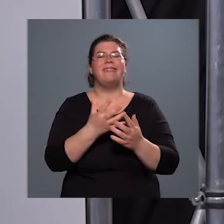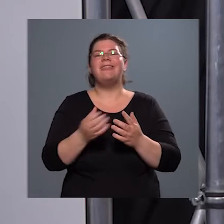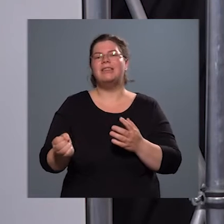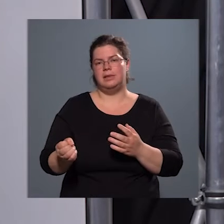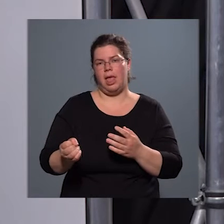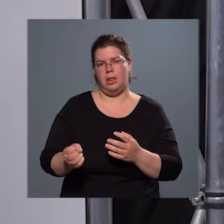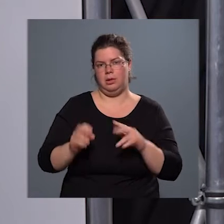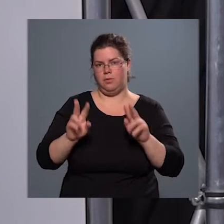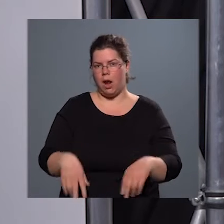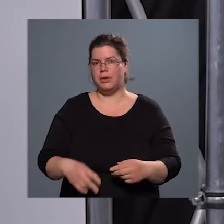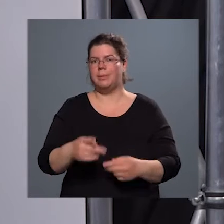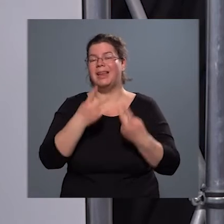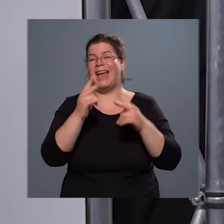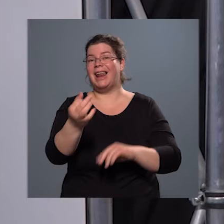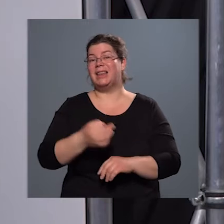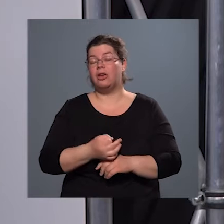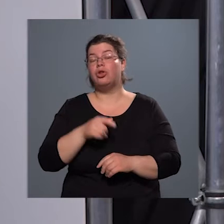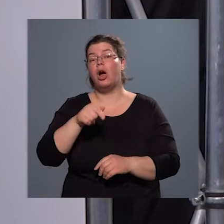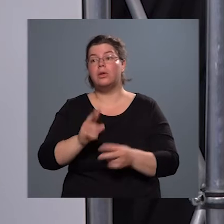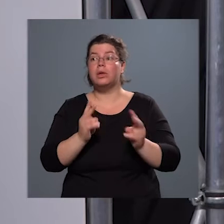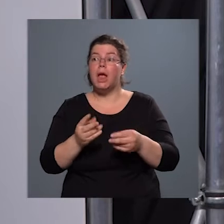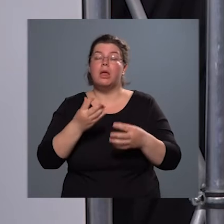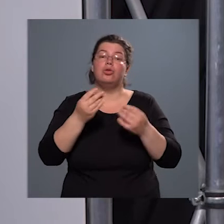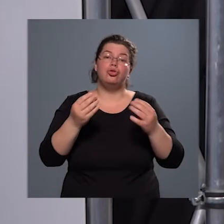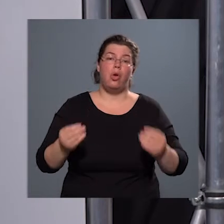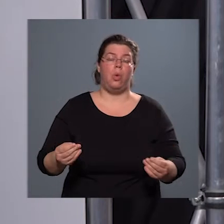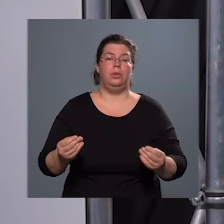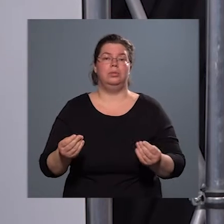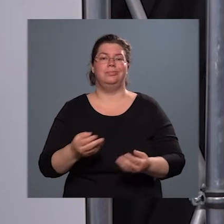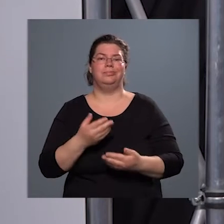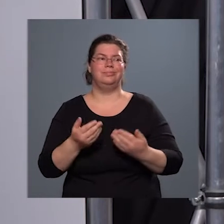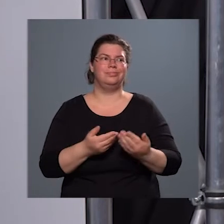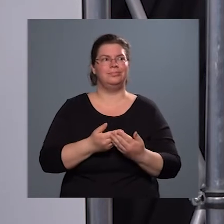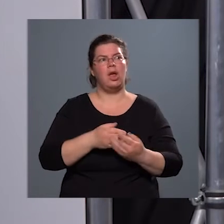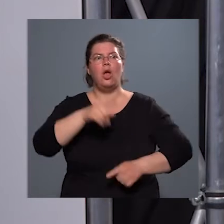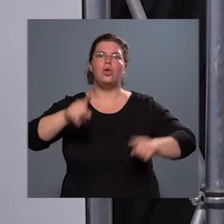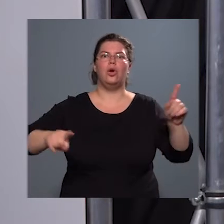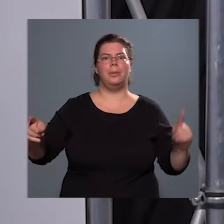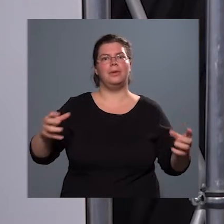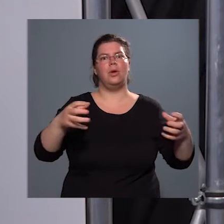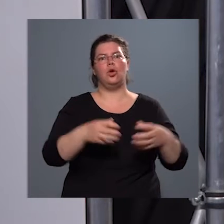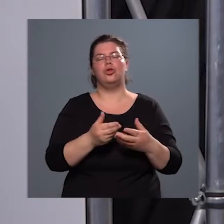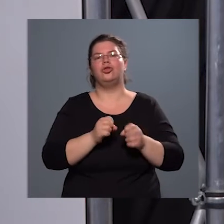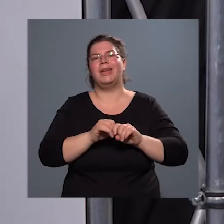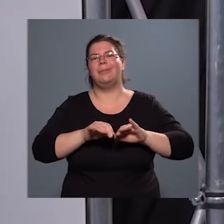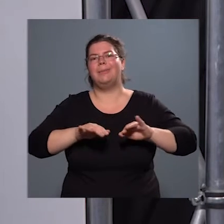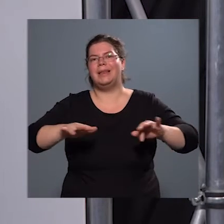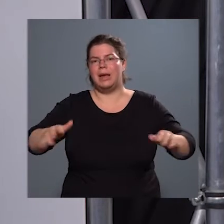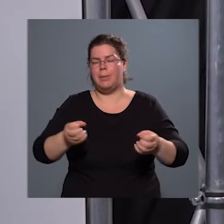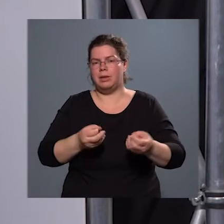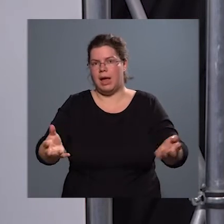tulajdonképpen az ellátástól az, hogy ezt a sok különböző közösségi médiában terjedő